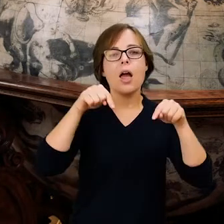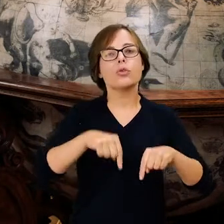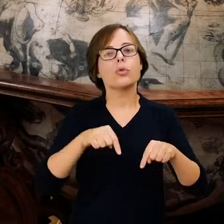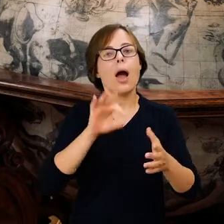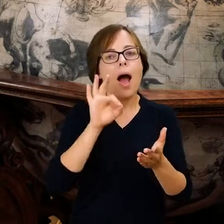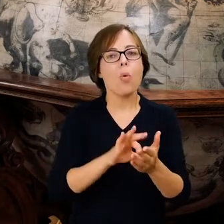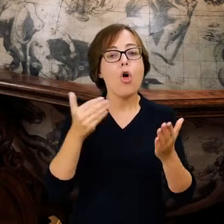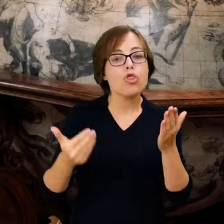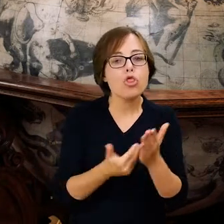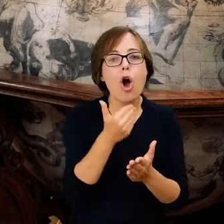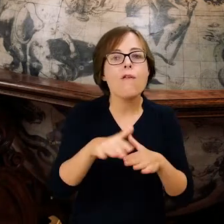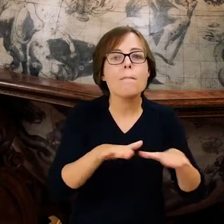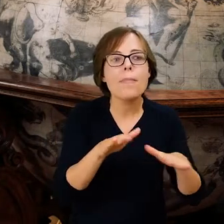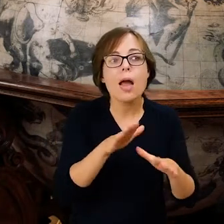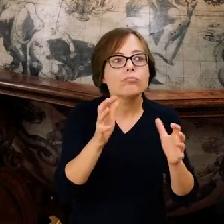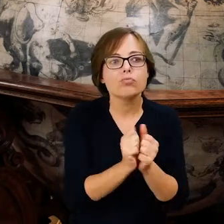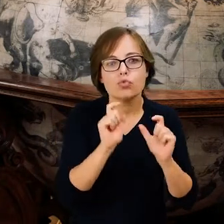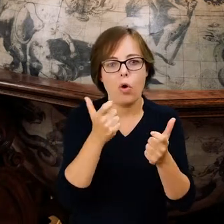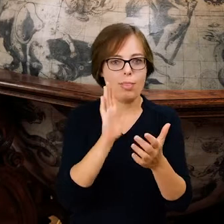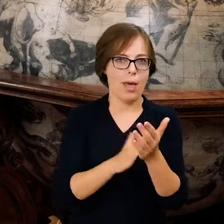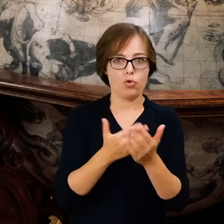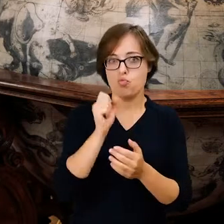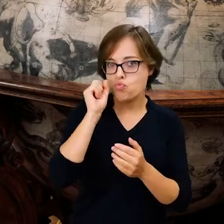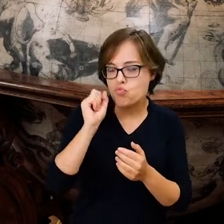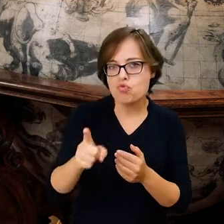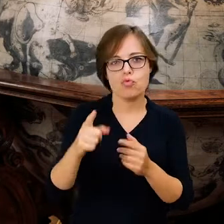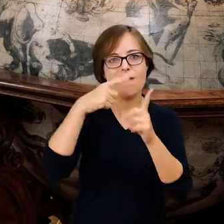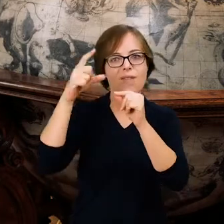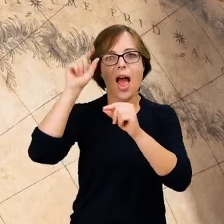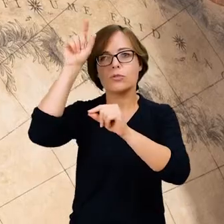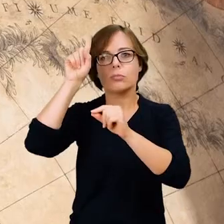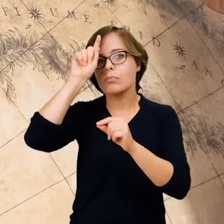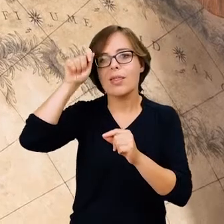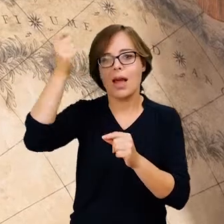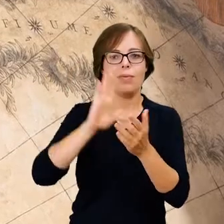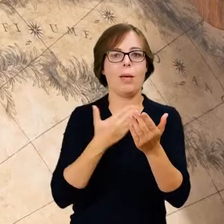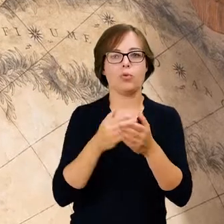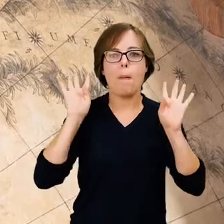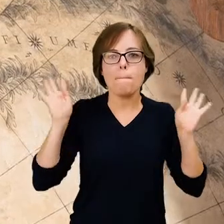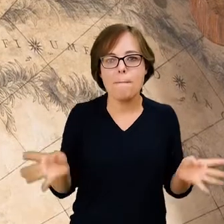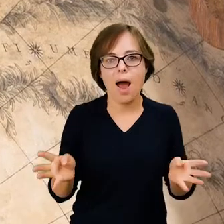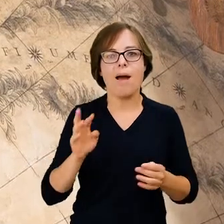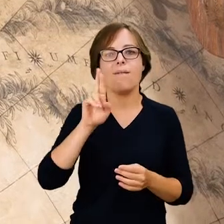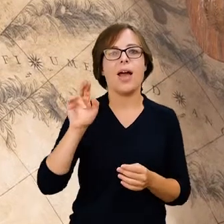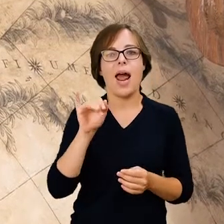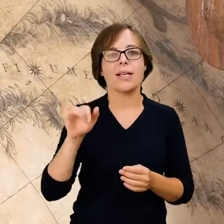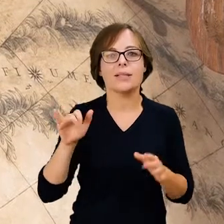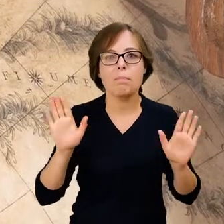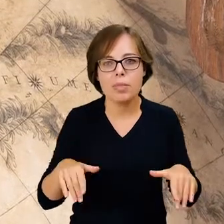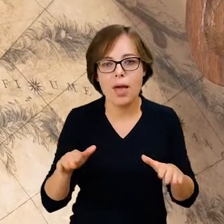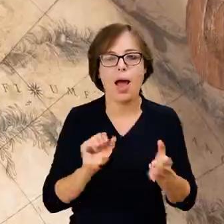danym nowym kontynencie. Czyli mamy gwiazdozbiory, które formowały się w nazwy takie jak Paw, Rajski Ptak czy